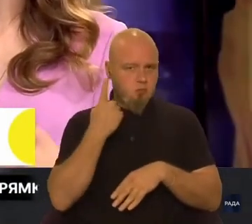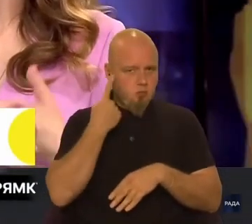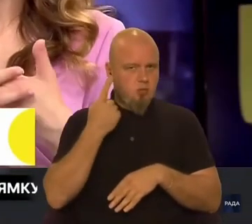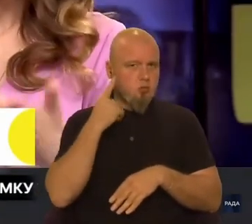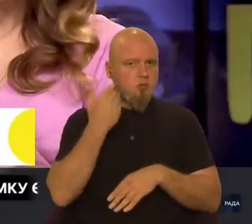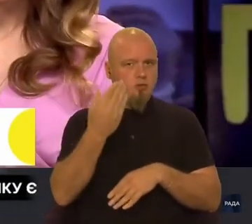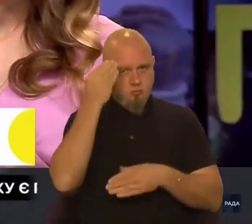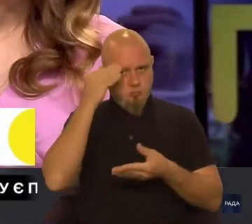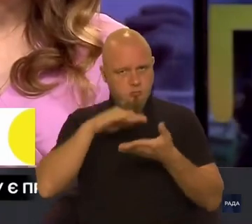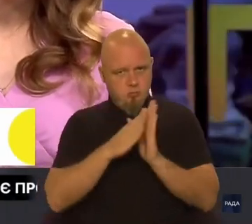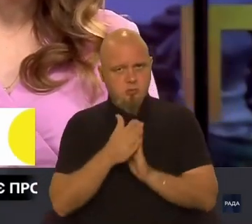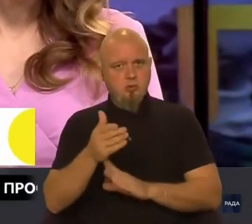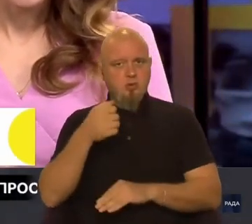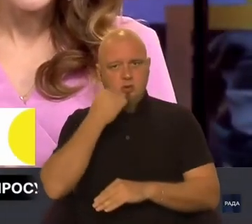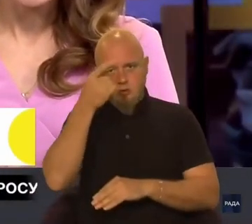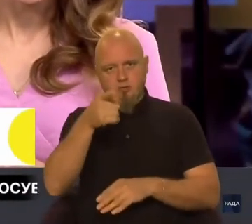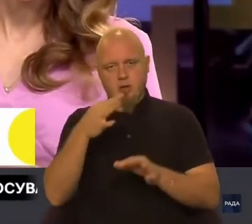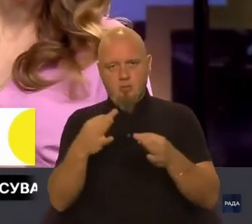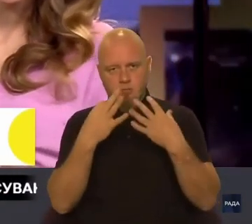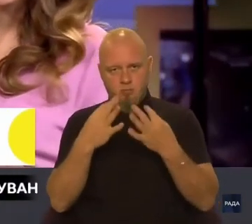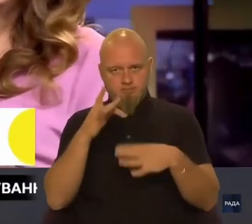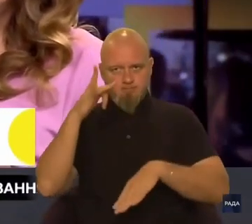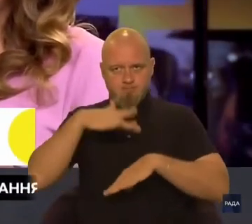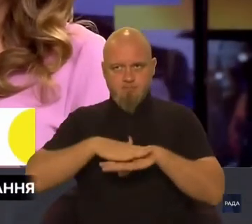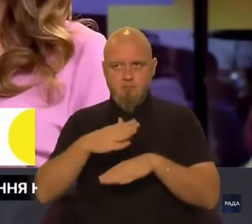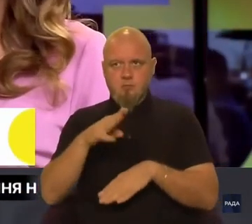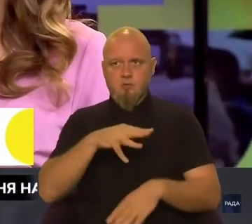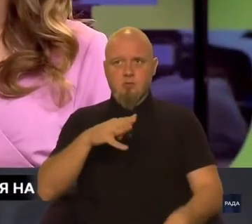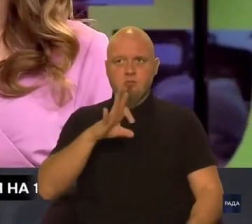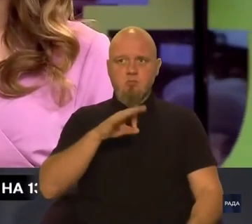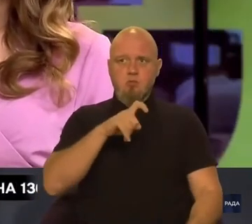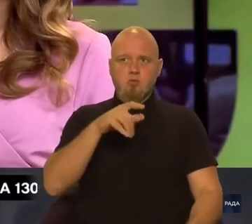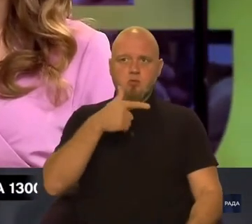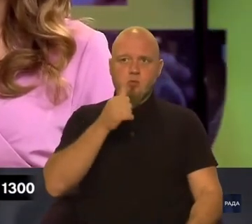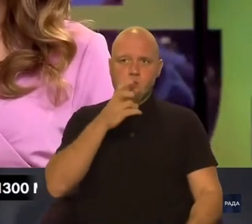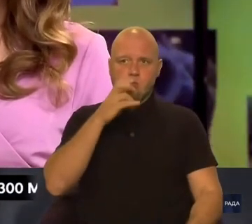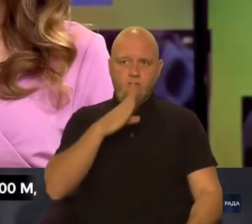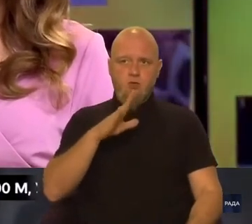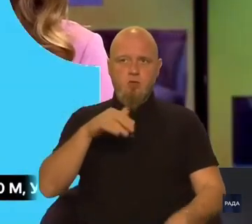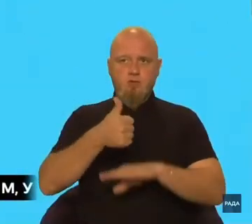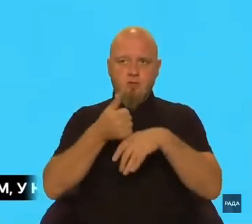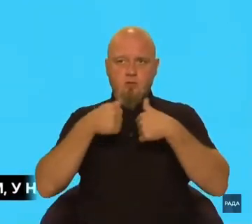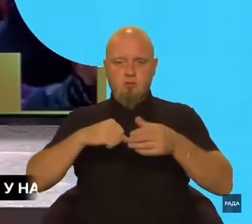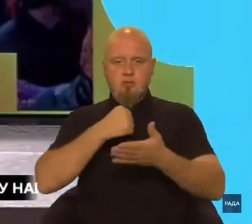почули вашу позицію. Дякую, що ви її обґрунтували. Володимир Мозгунов, голова Національної комісії зі стандартів державної мови.